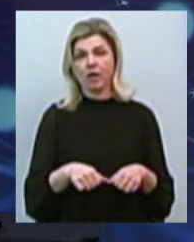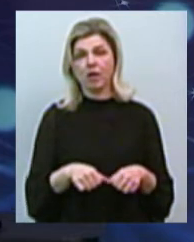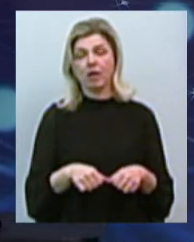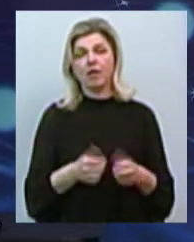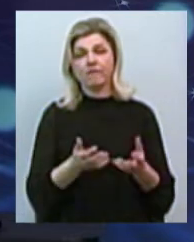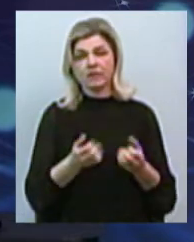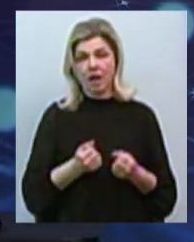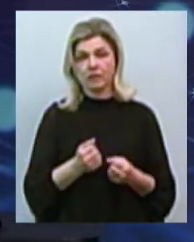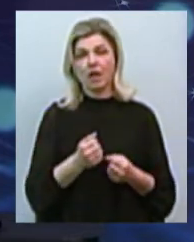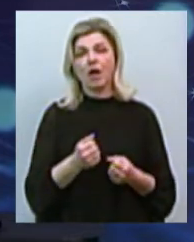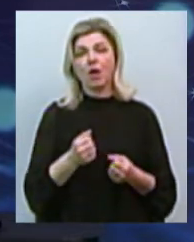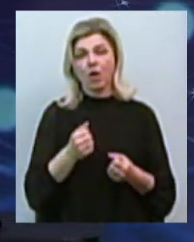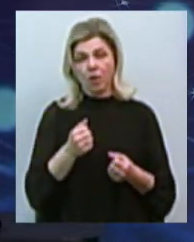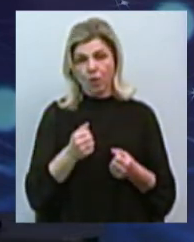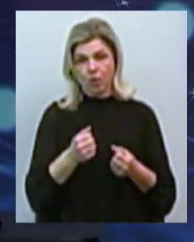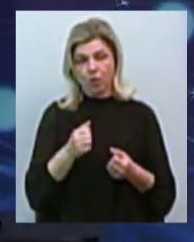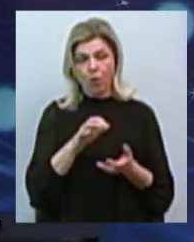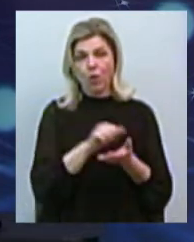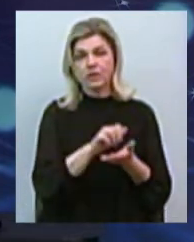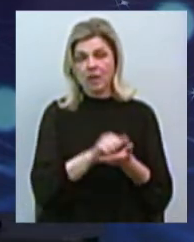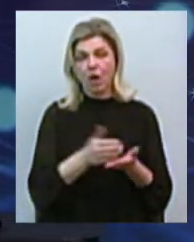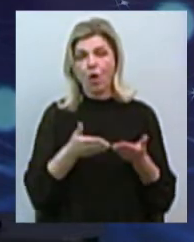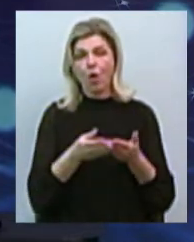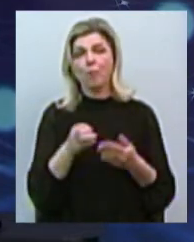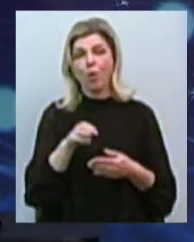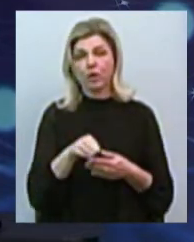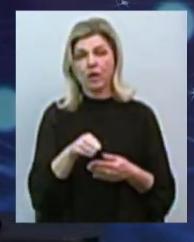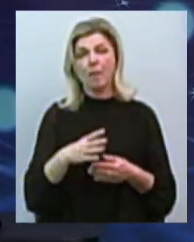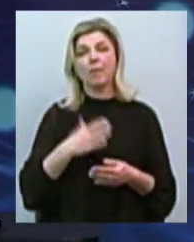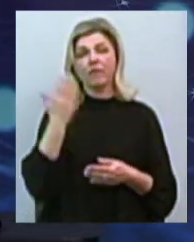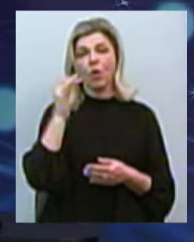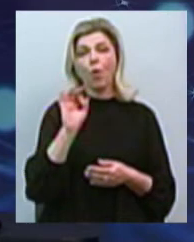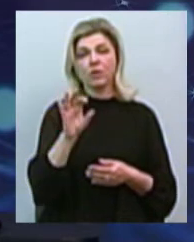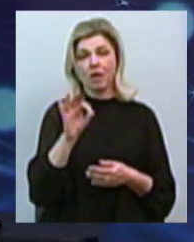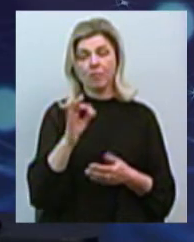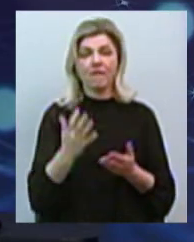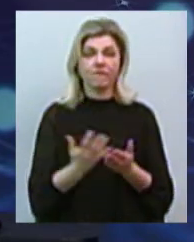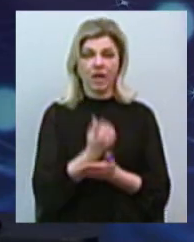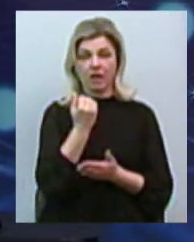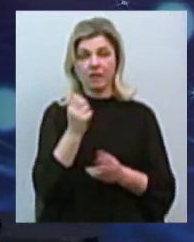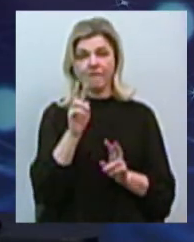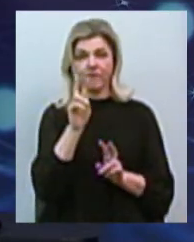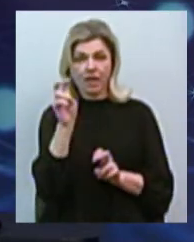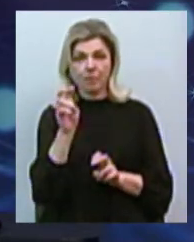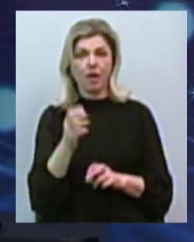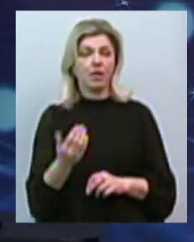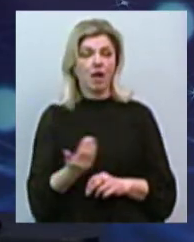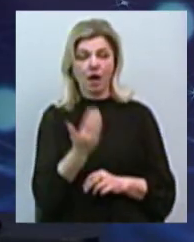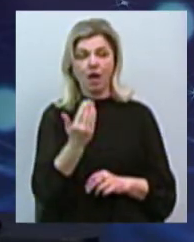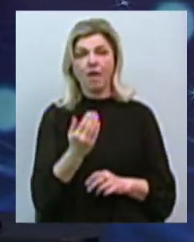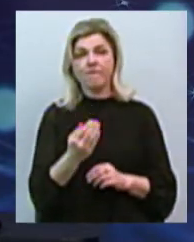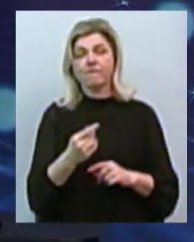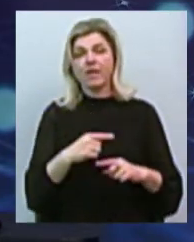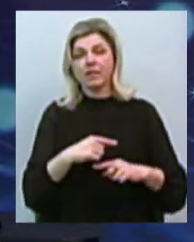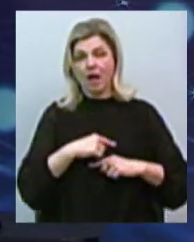концесію порт Ольвія, в колишній порт Октябрськ, виграла фірма, яка в фіналі